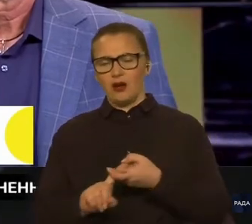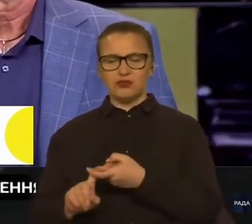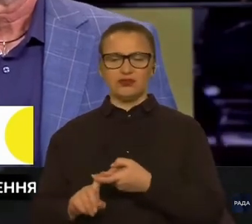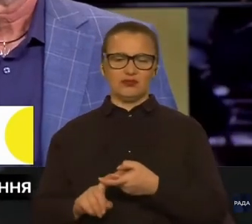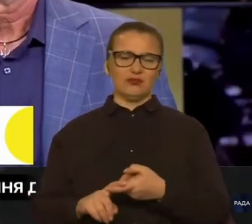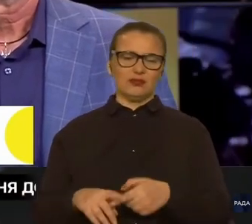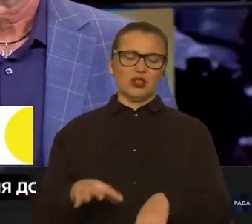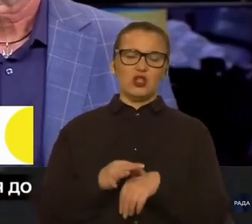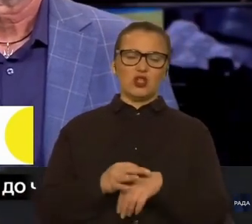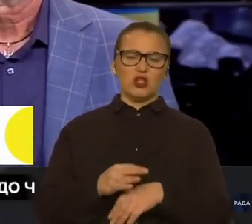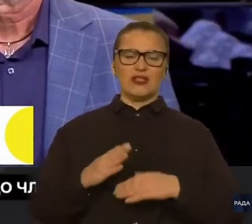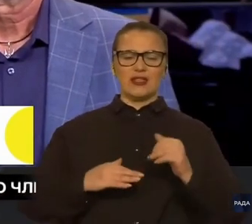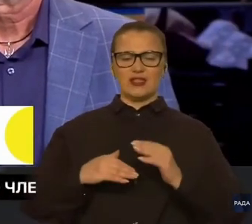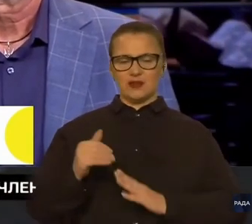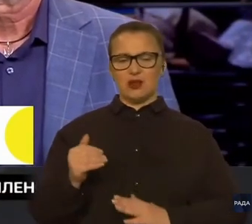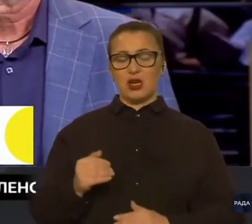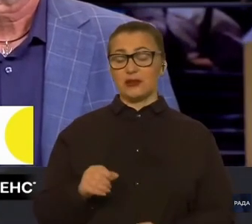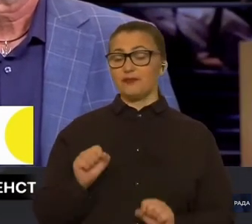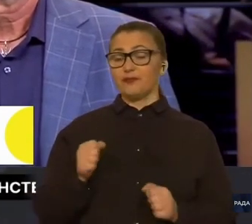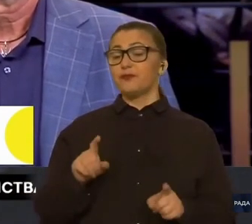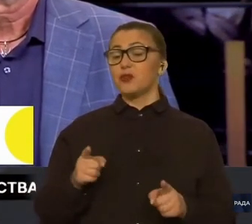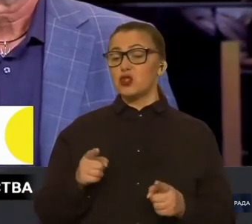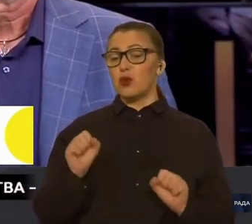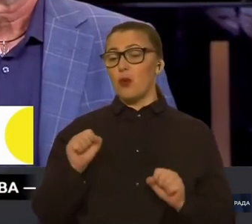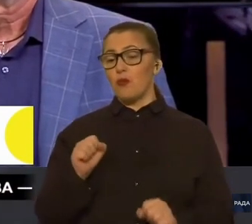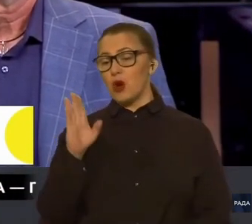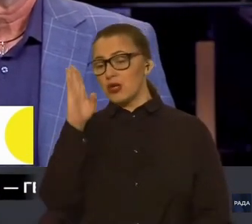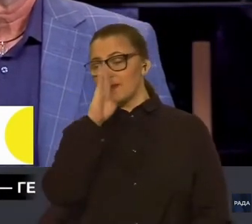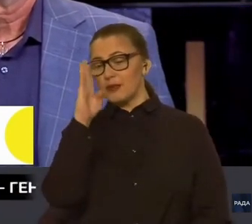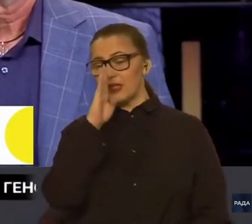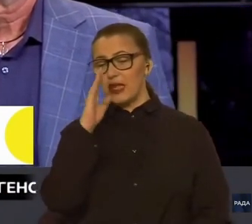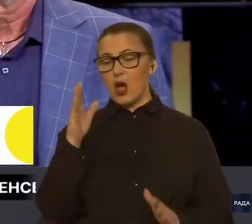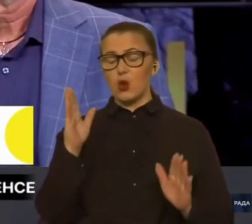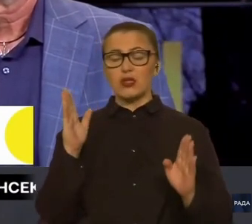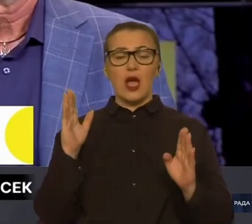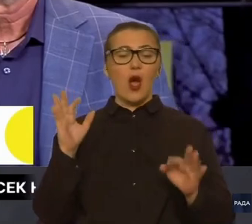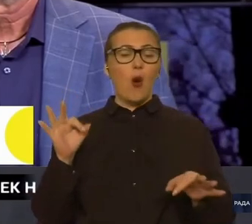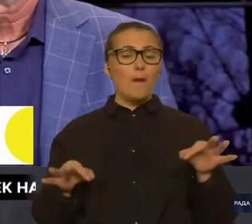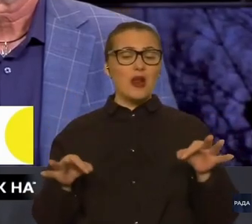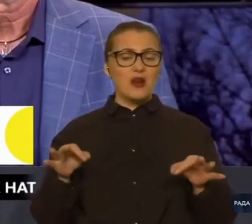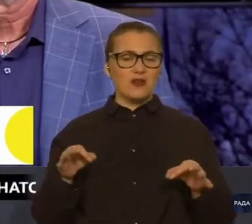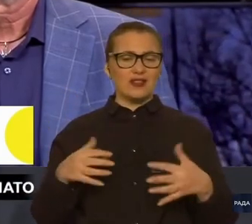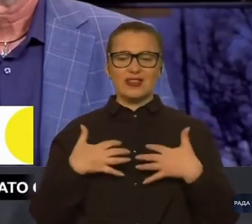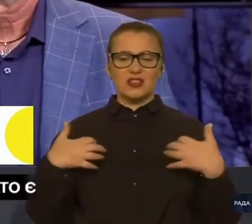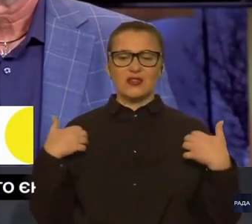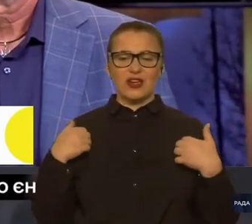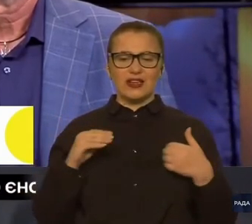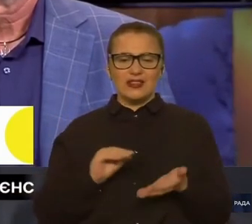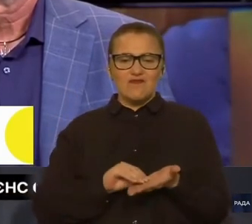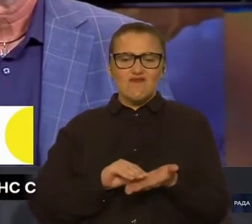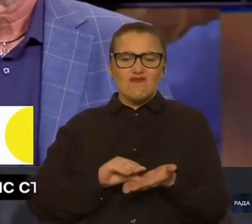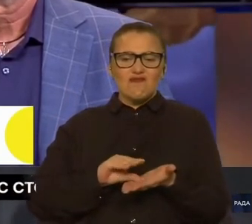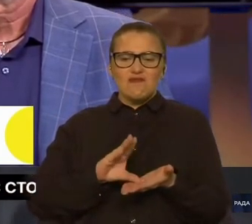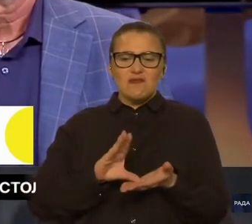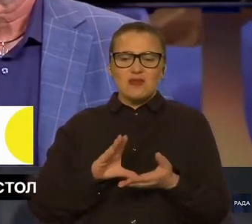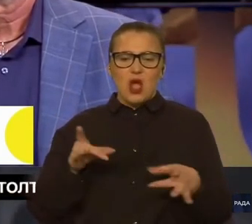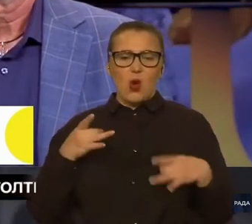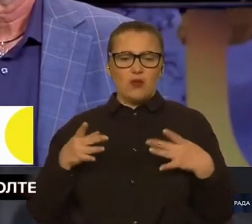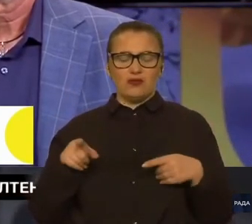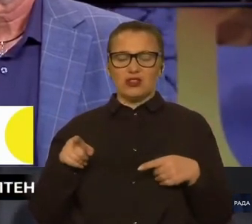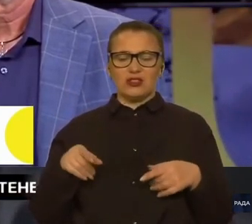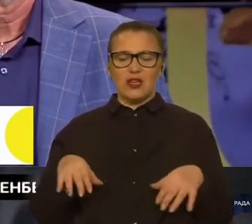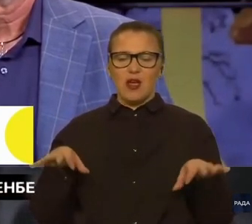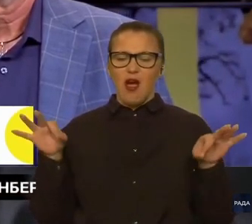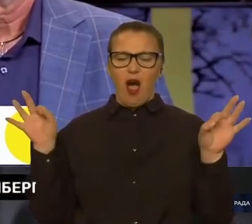приклад. Можна підглянути в природі. Тваринки не накопичують стрес. Чому? Тому що вони його моментально скидають.